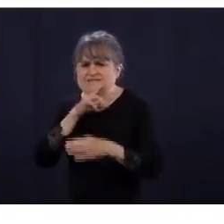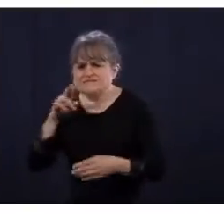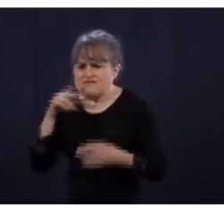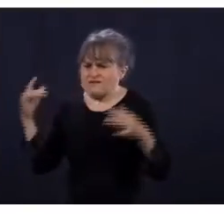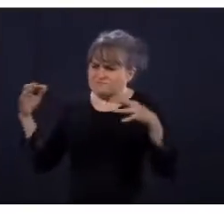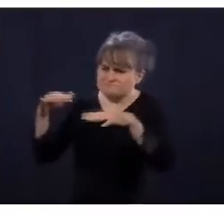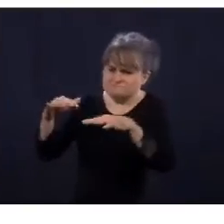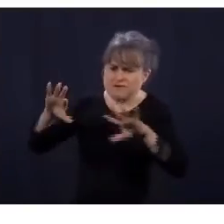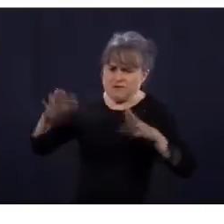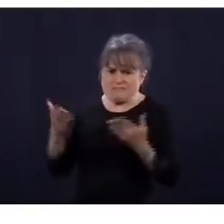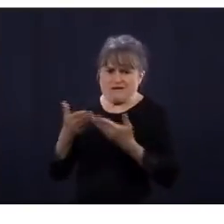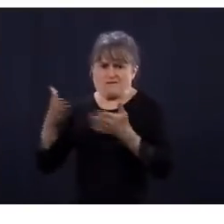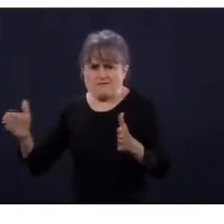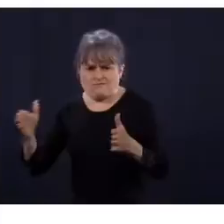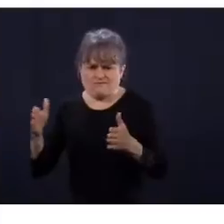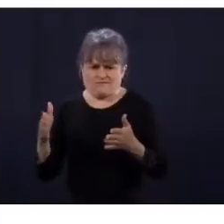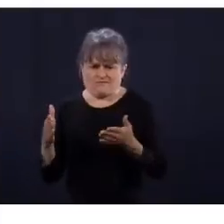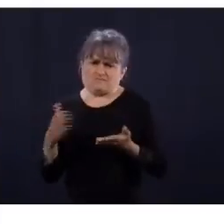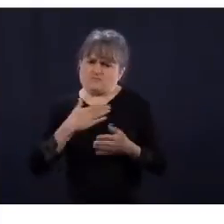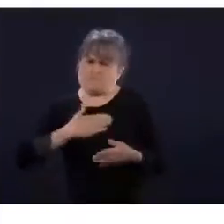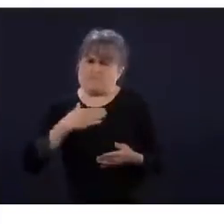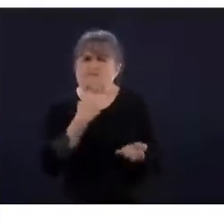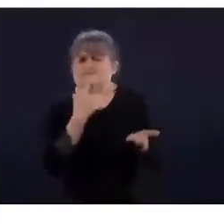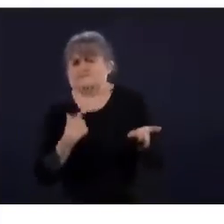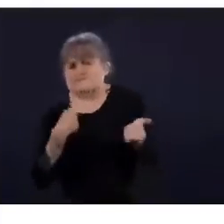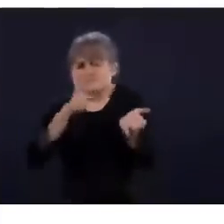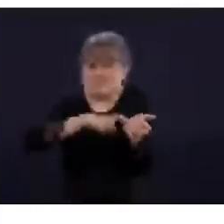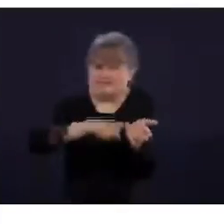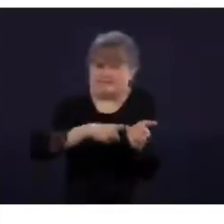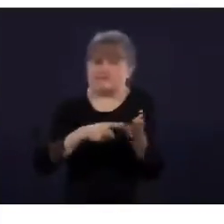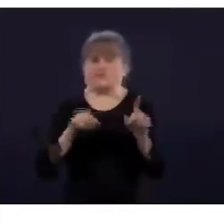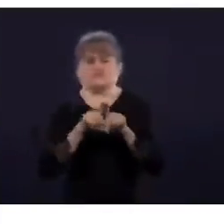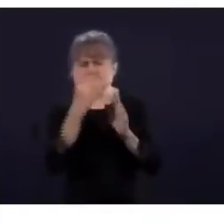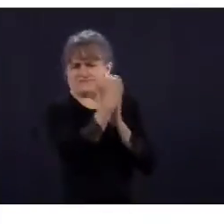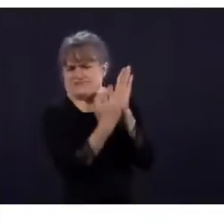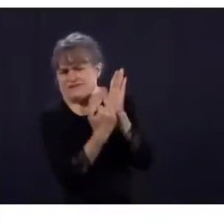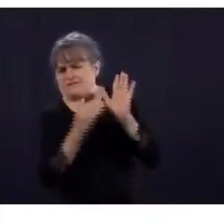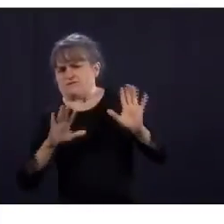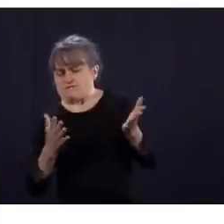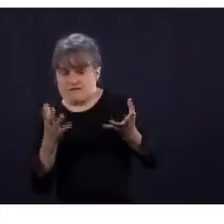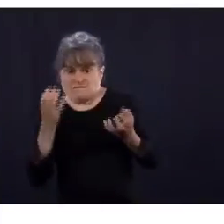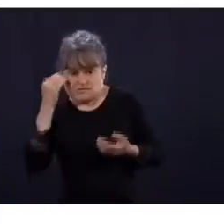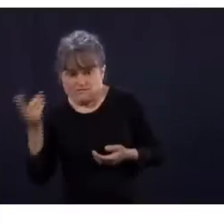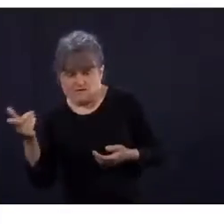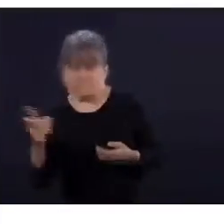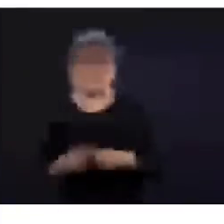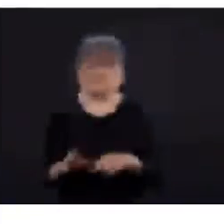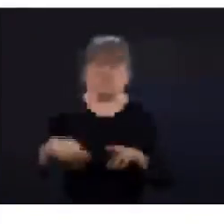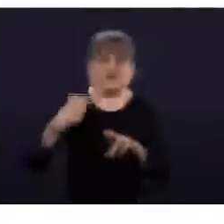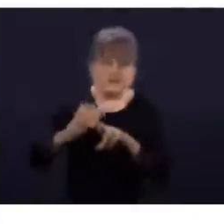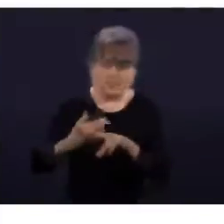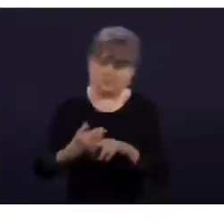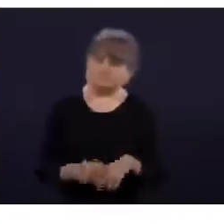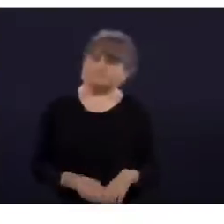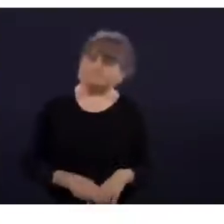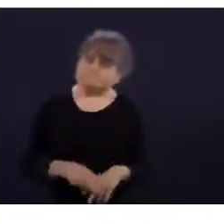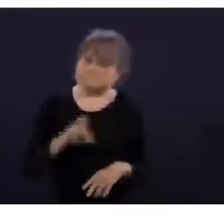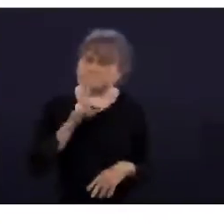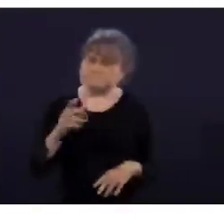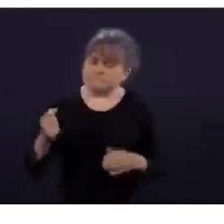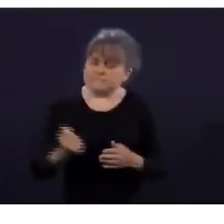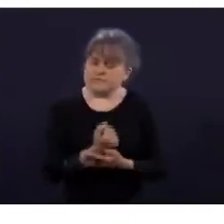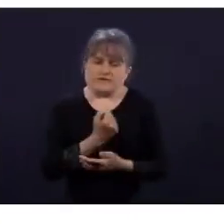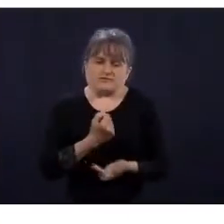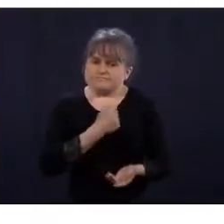c'est plus difficile de maintenir le 2 mètres de distance. En plus, il y une différence quand on est à l'intérieur